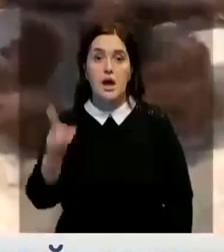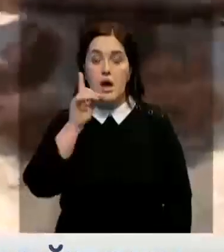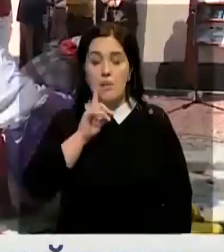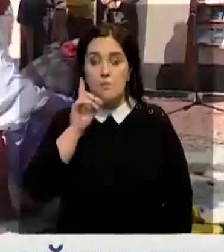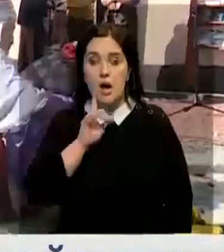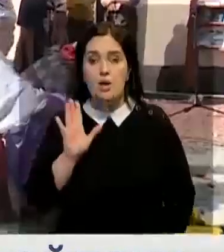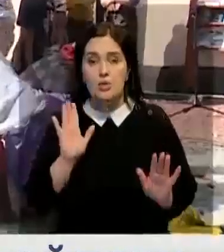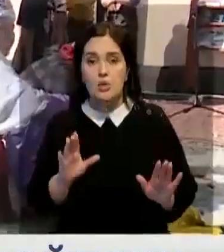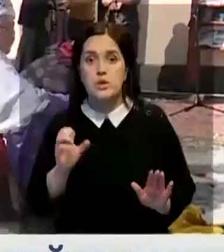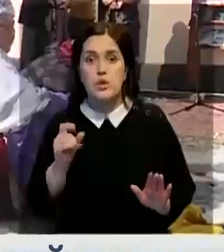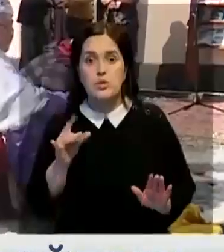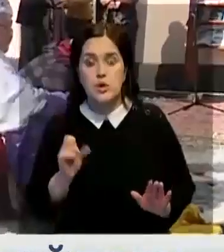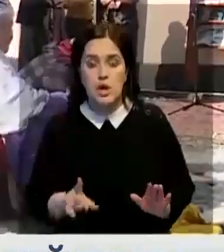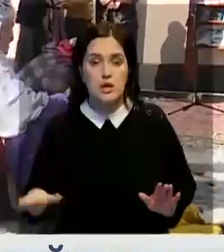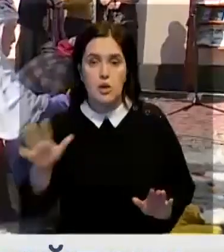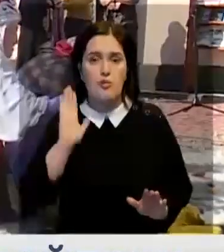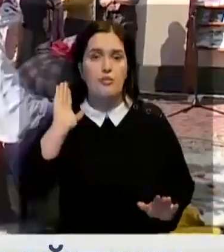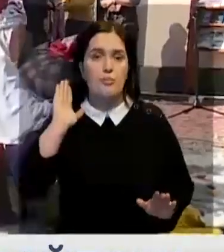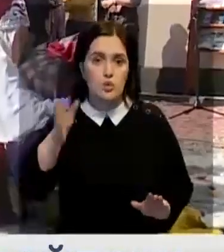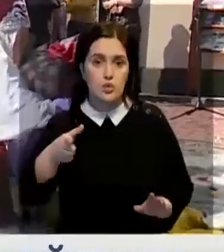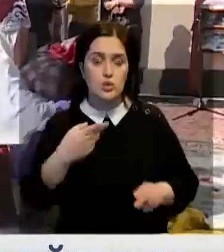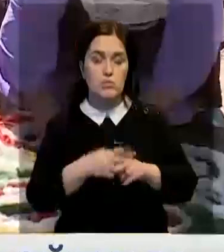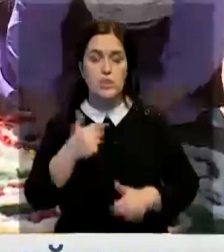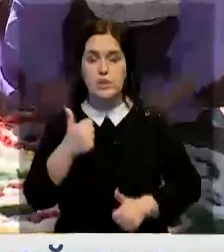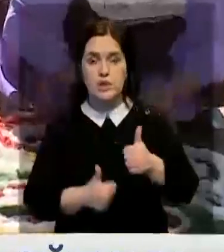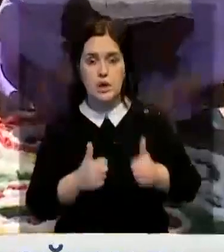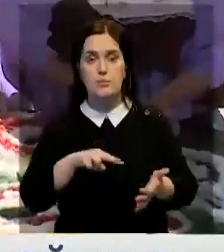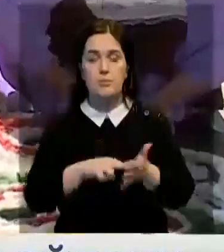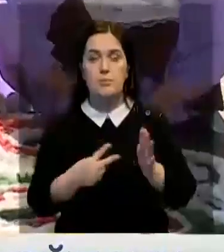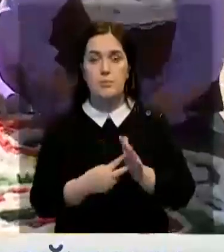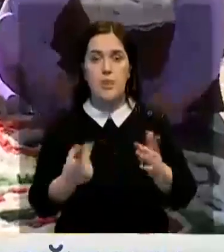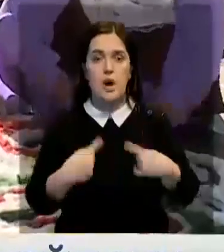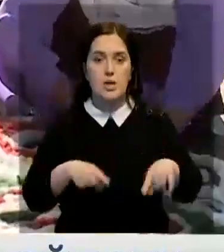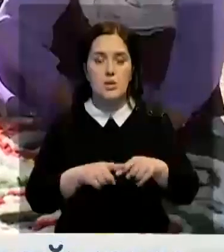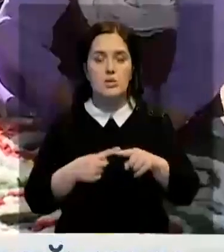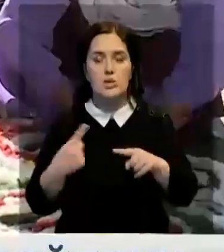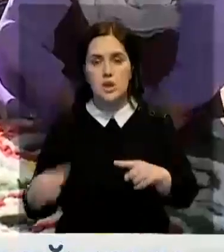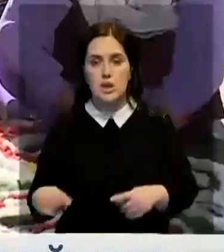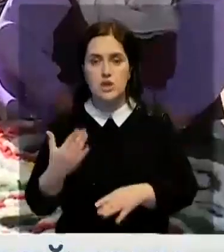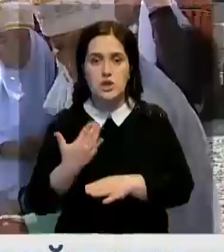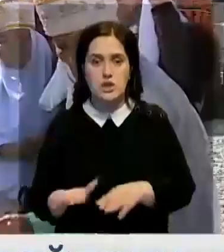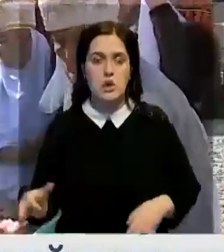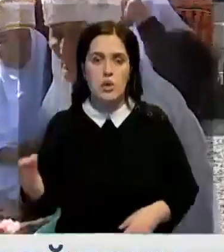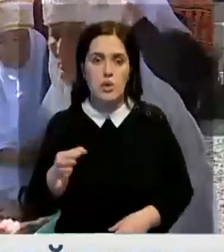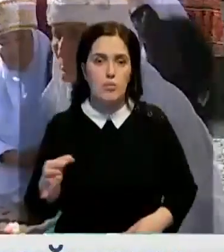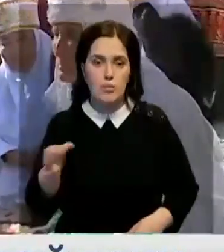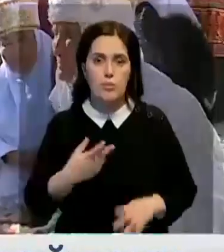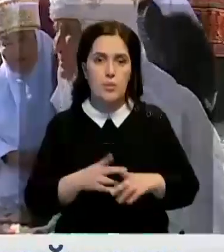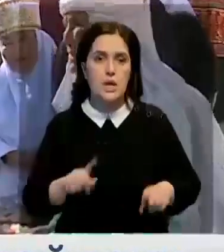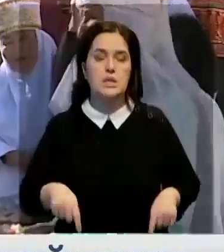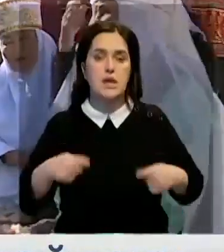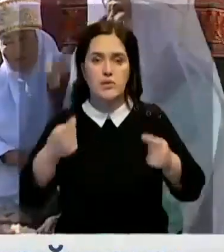Сауранском районе. В будущем аналогичные состязания мастеров планируется организовать и в других частях области. Своего рода эстафета